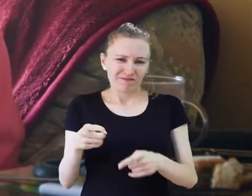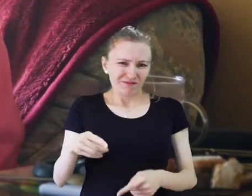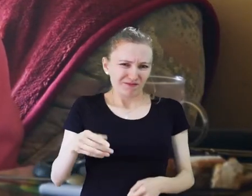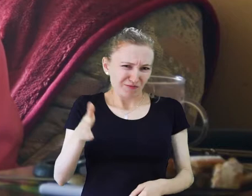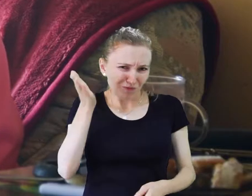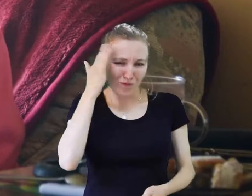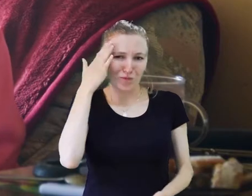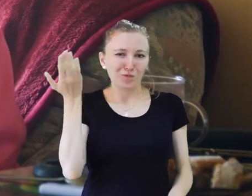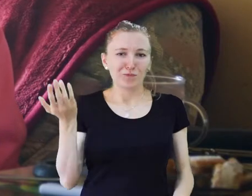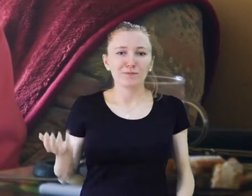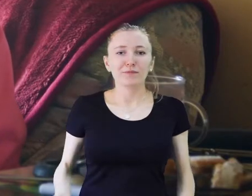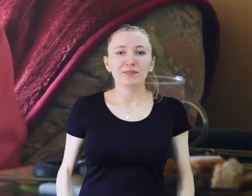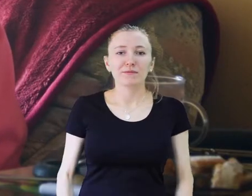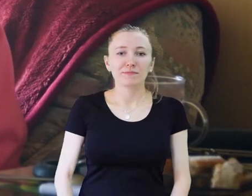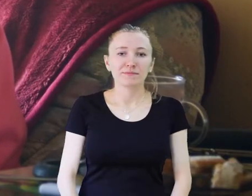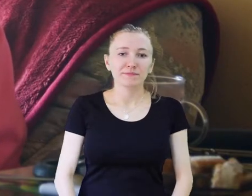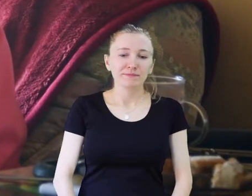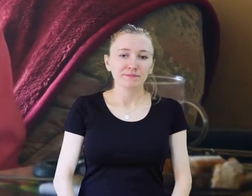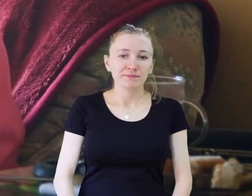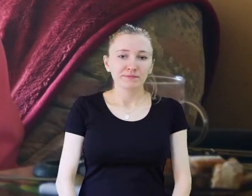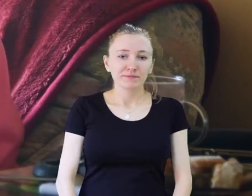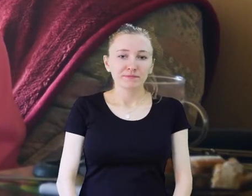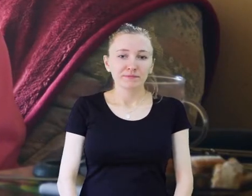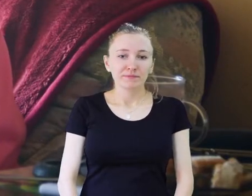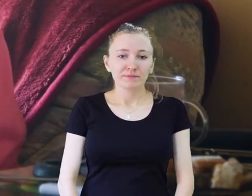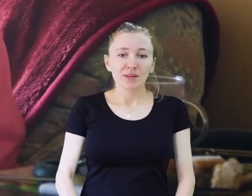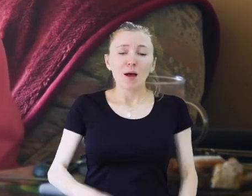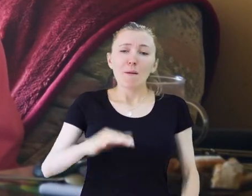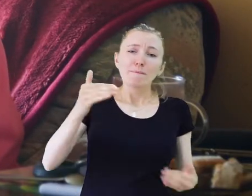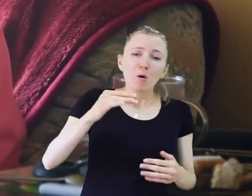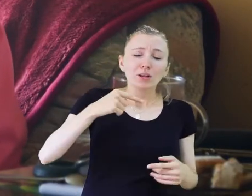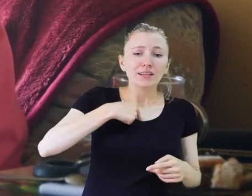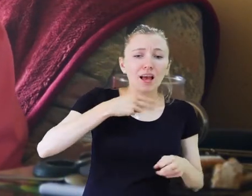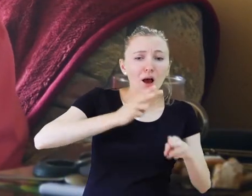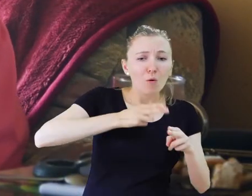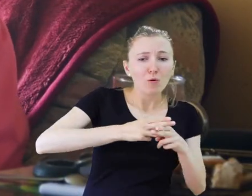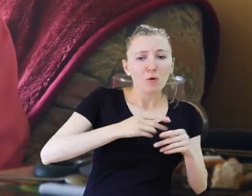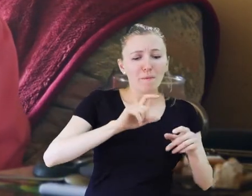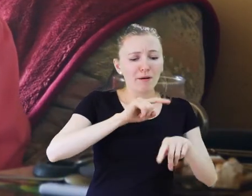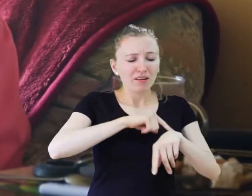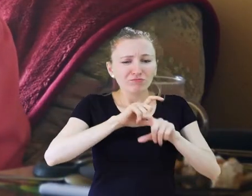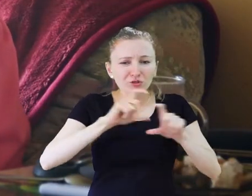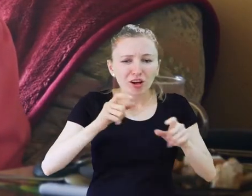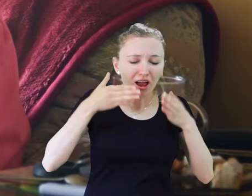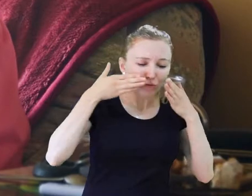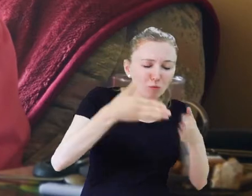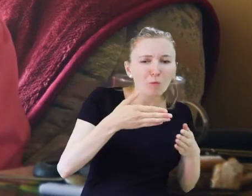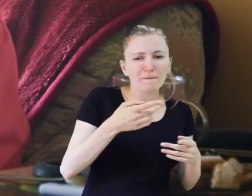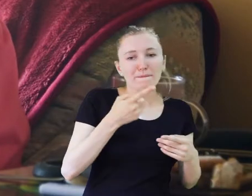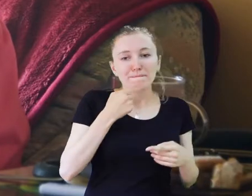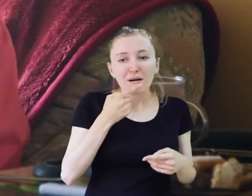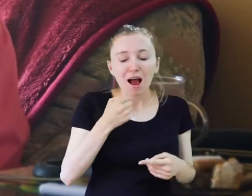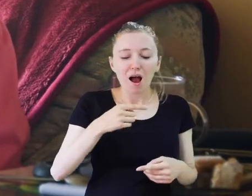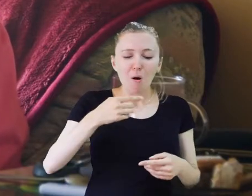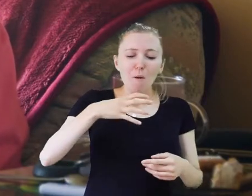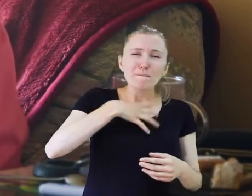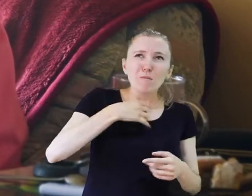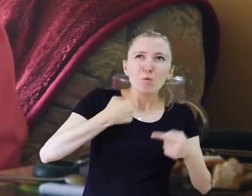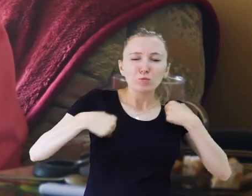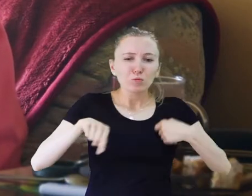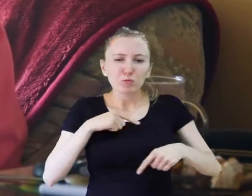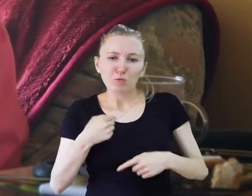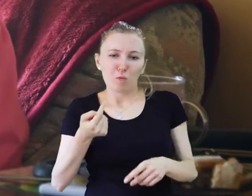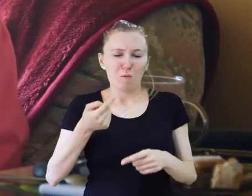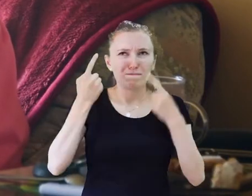wyegzekwować i te swoje pomysły realizować, no bo może ja mam czasu mniej na chorobę, no